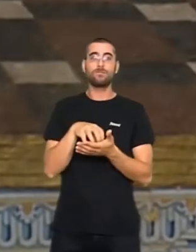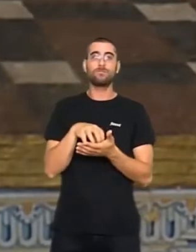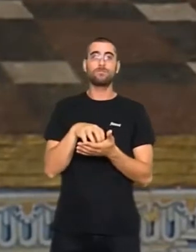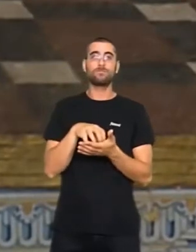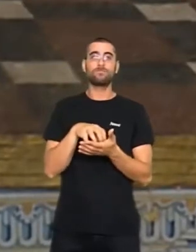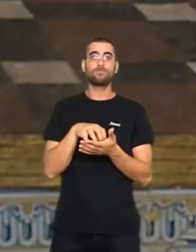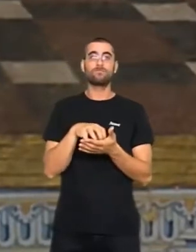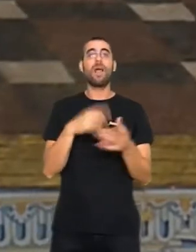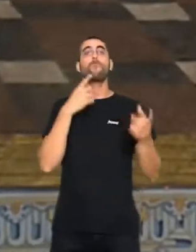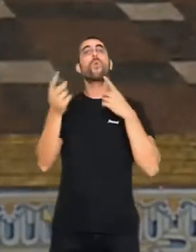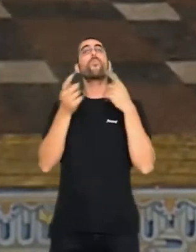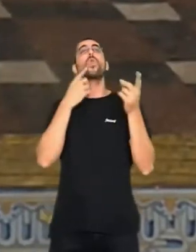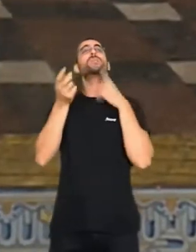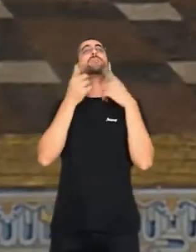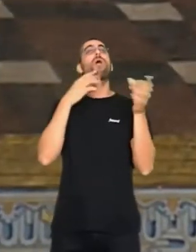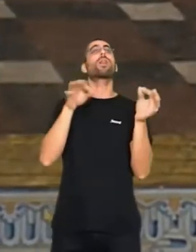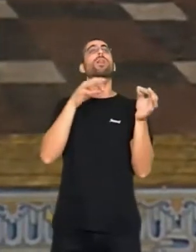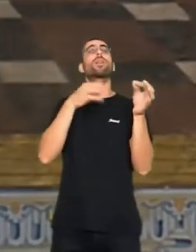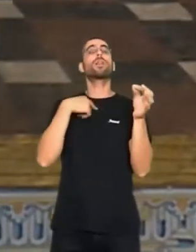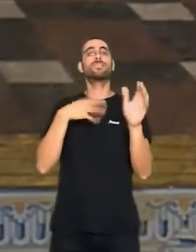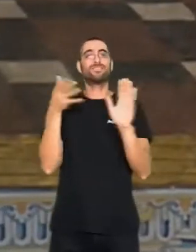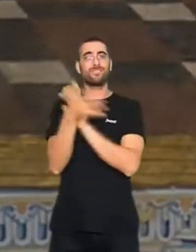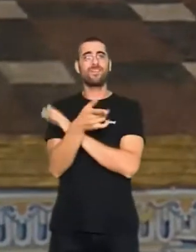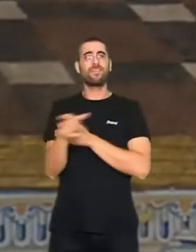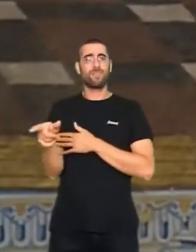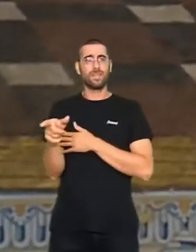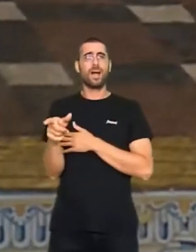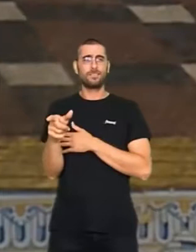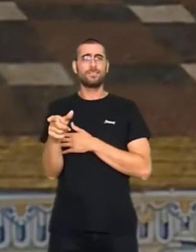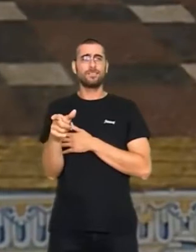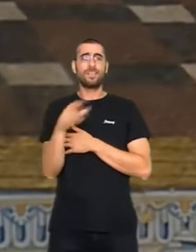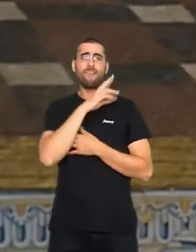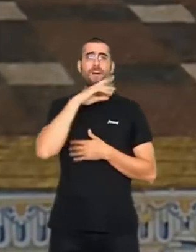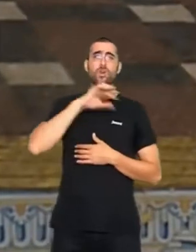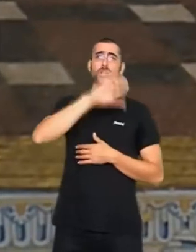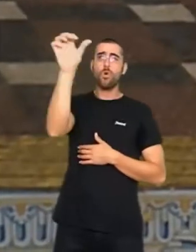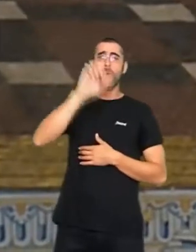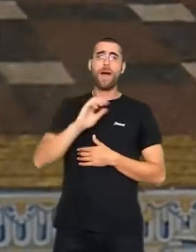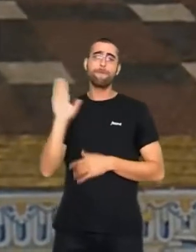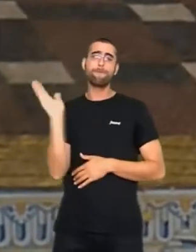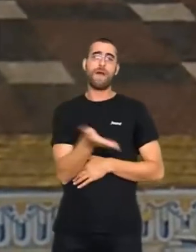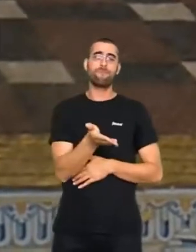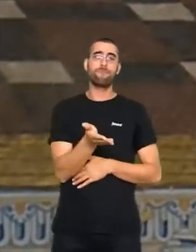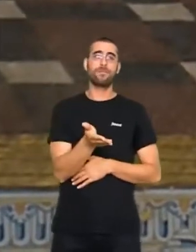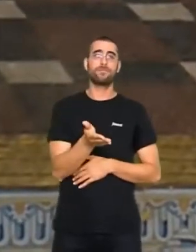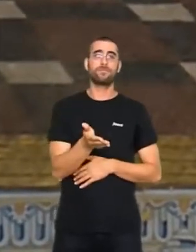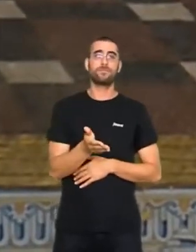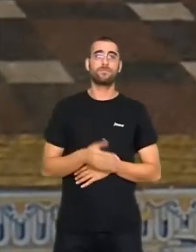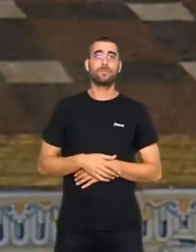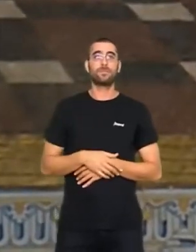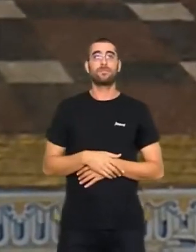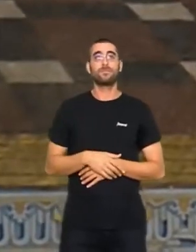dels populismes el cavall de Troia per tal d'erosionar els valors europeus. Billy Brand,